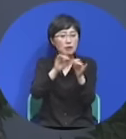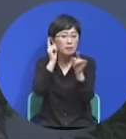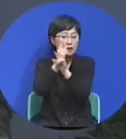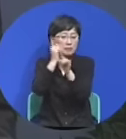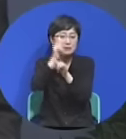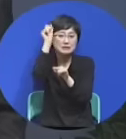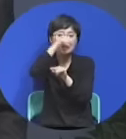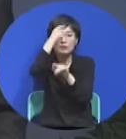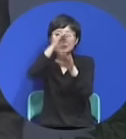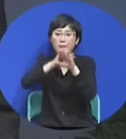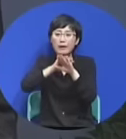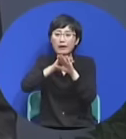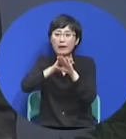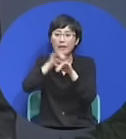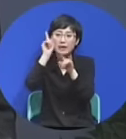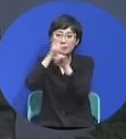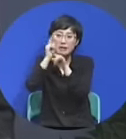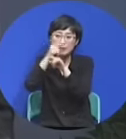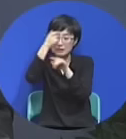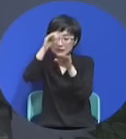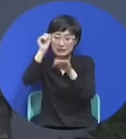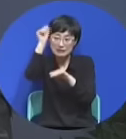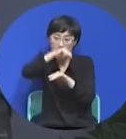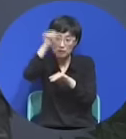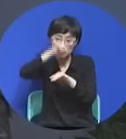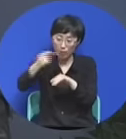그 전에 새벽 기도 설교를 계속 했잖아요